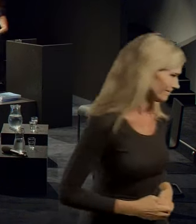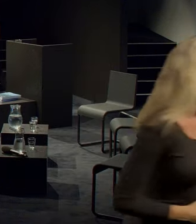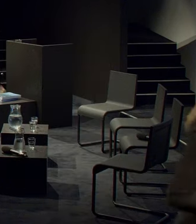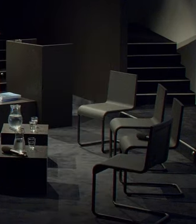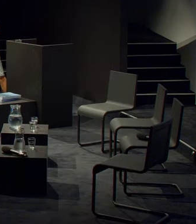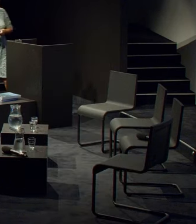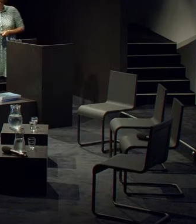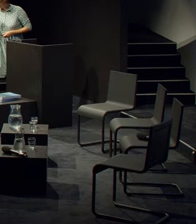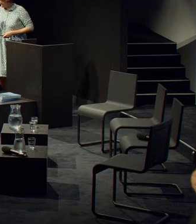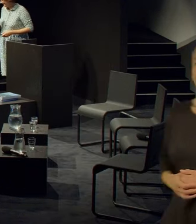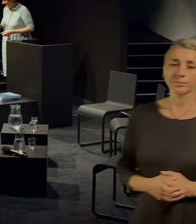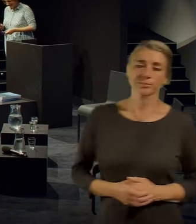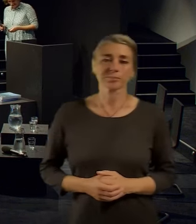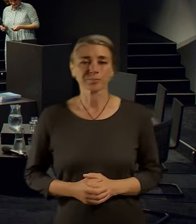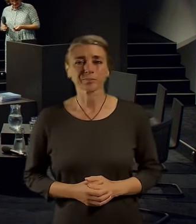děkuju.